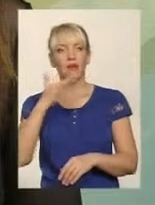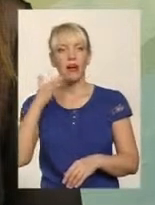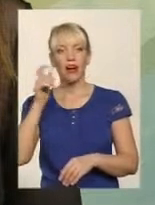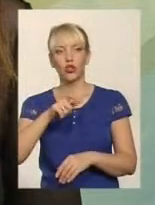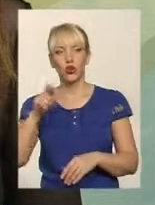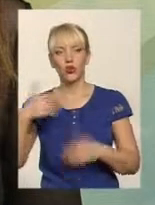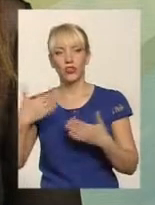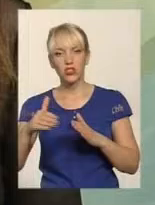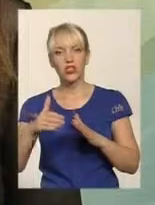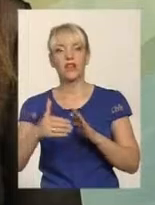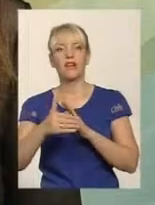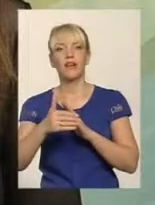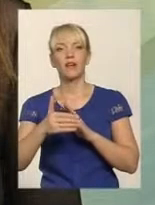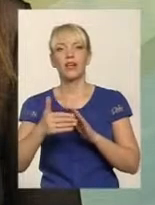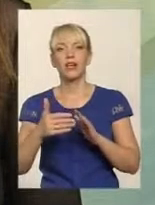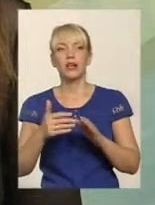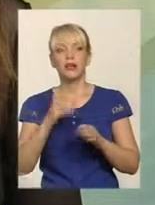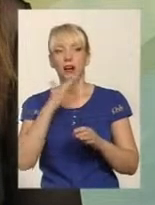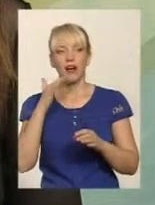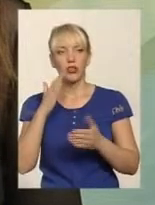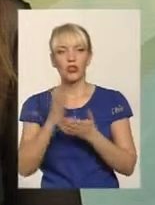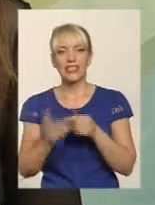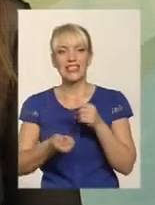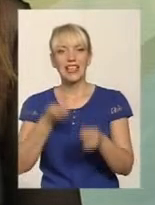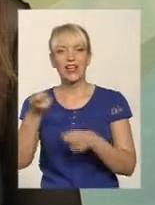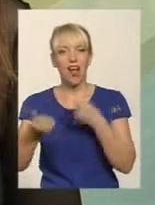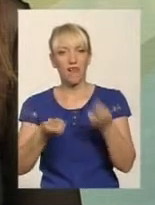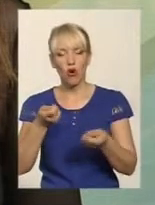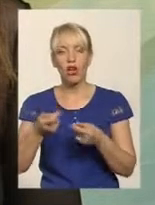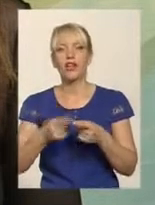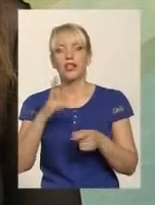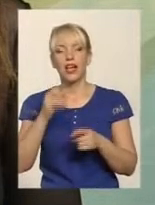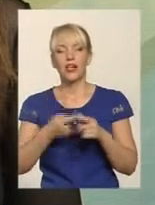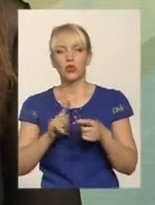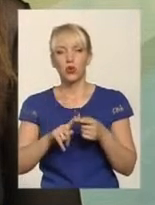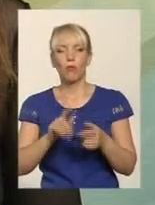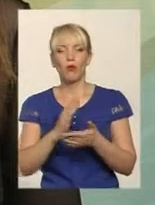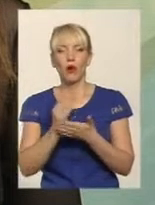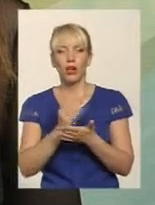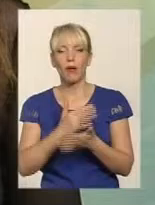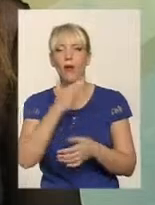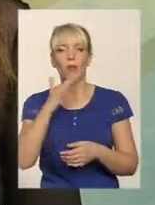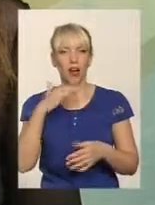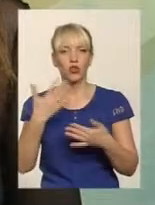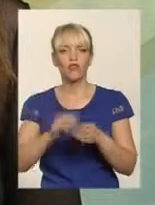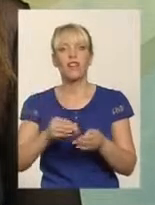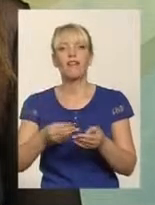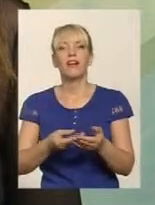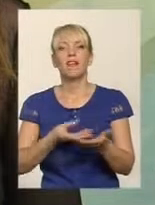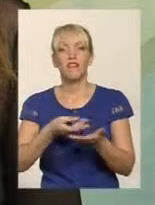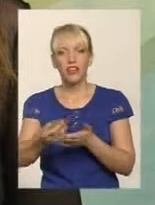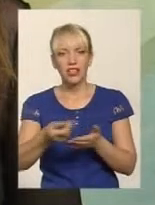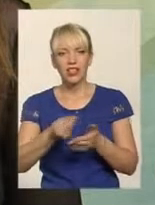відгукнулися на цю програму. Є в нас дуже багато зараз заявок на розгляді, є багато вже виданих кредитів. І хочу